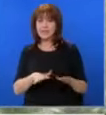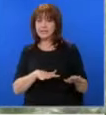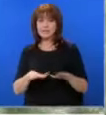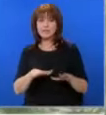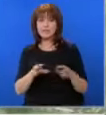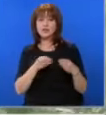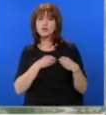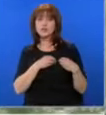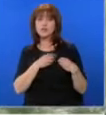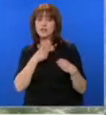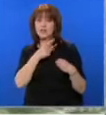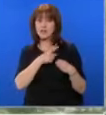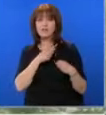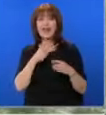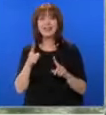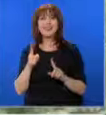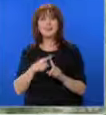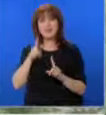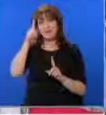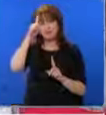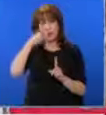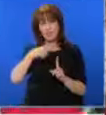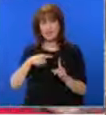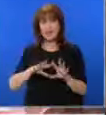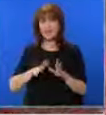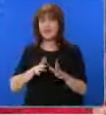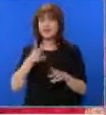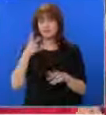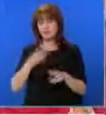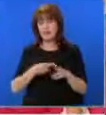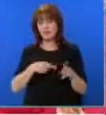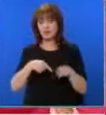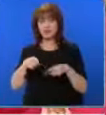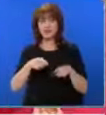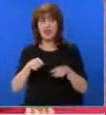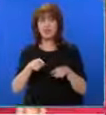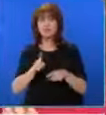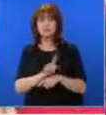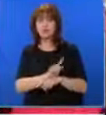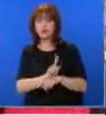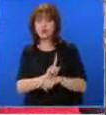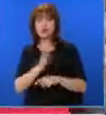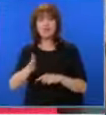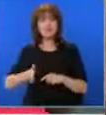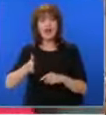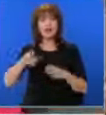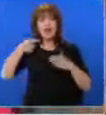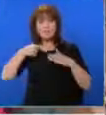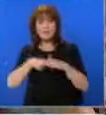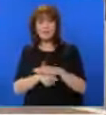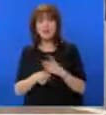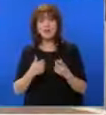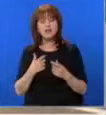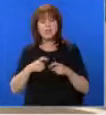Заметресението се усеща силно и в столицата Тайпе. Временно удвижение със прени високоскоростните влакове имат рото. Нанесени са материални